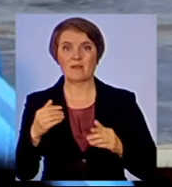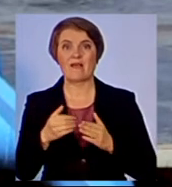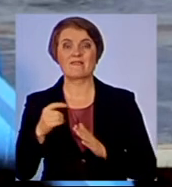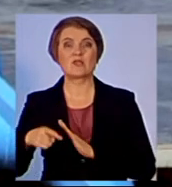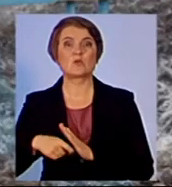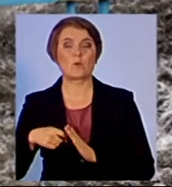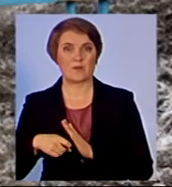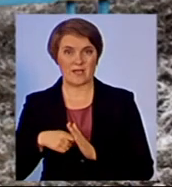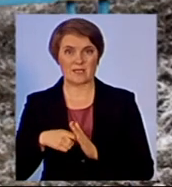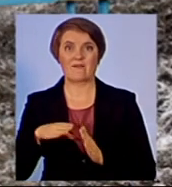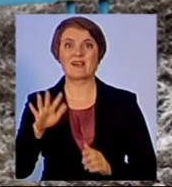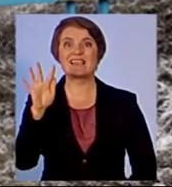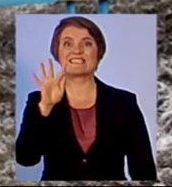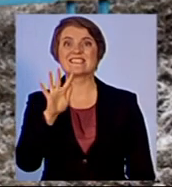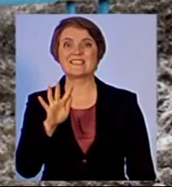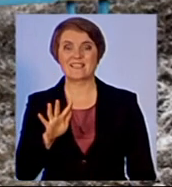понад 350 тисяч жителів.